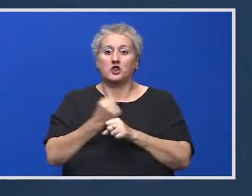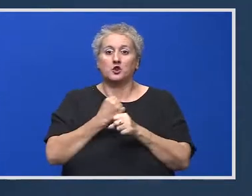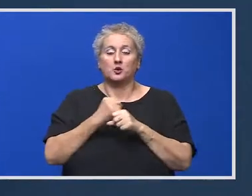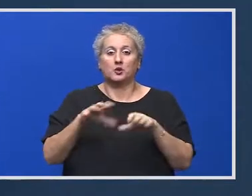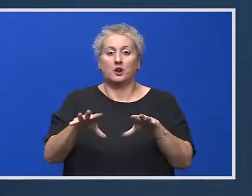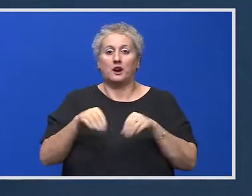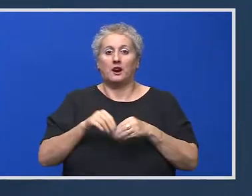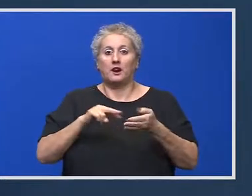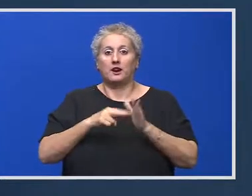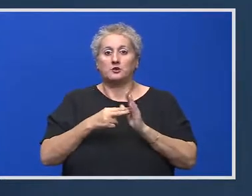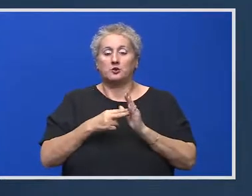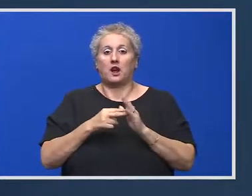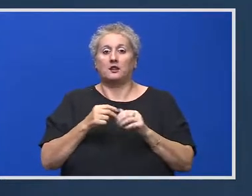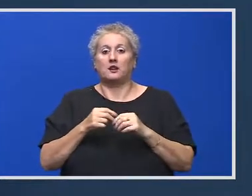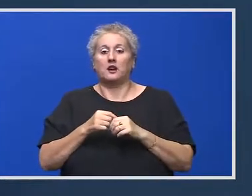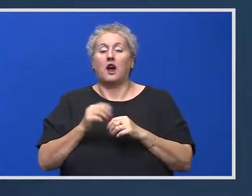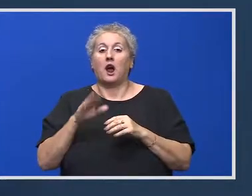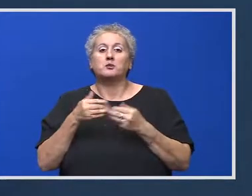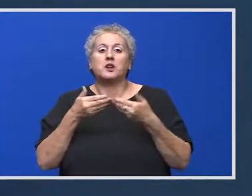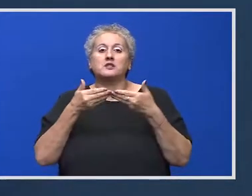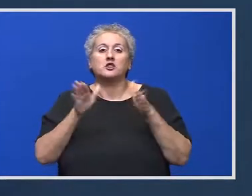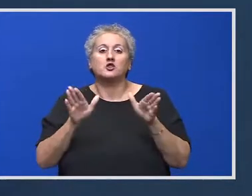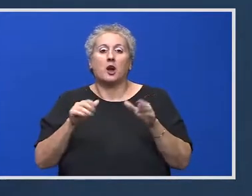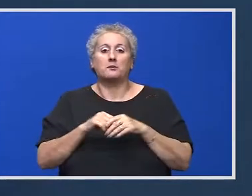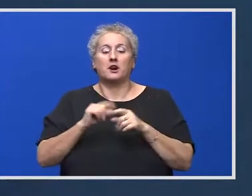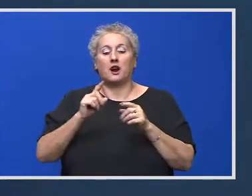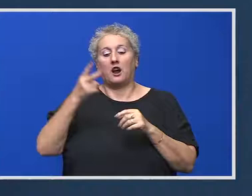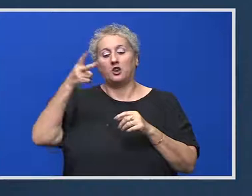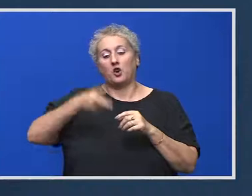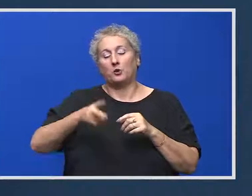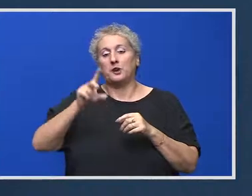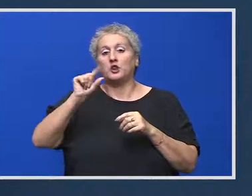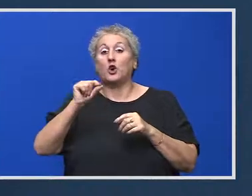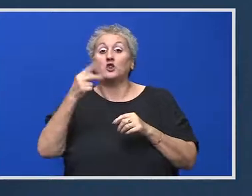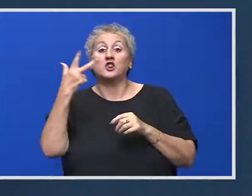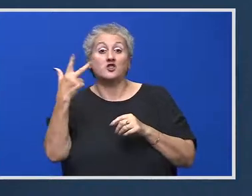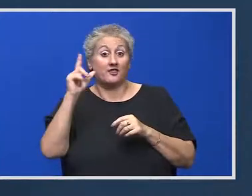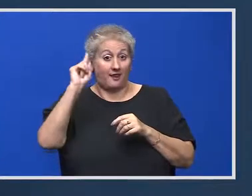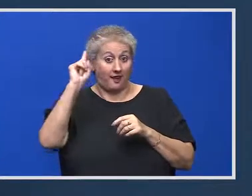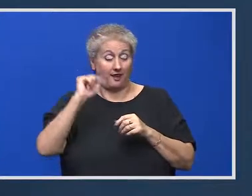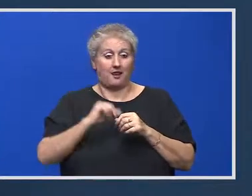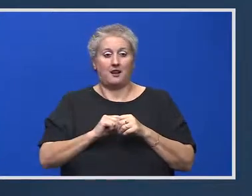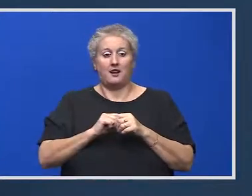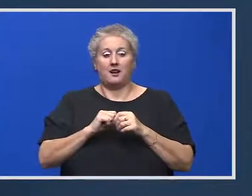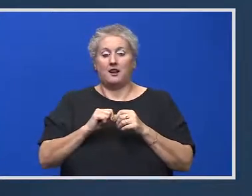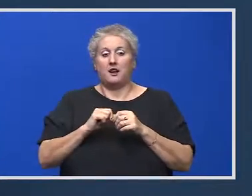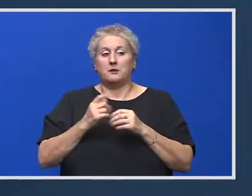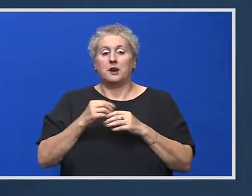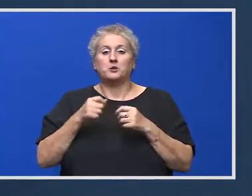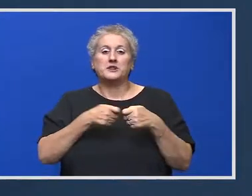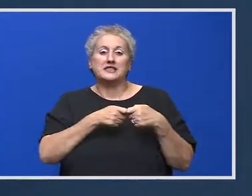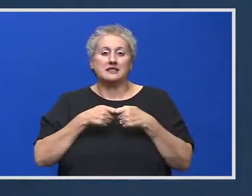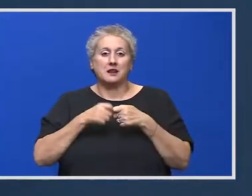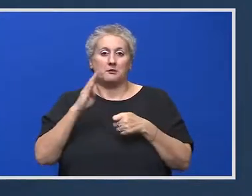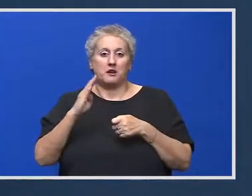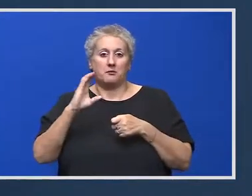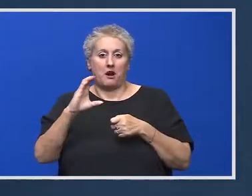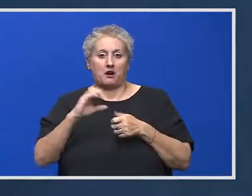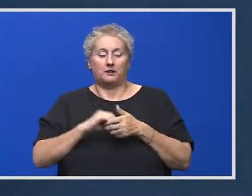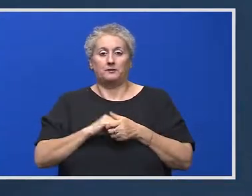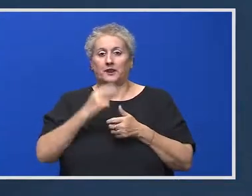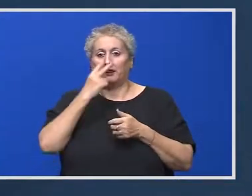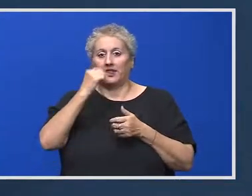rezulta din consultări, ar putea să înceapă cu anul 2023. Iar pentru examenul de bacalaureat, cred că am răspuns deja.